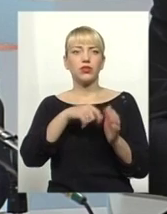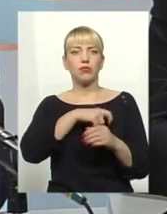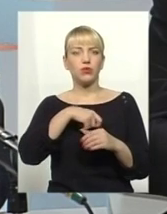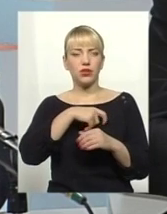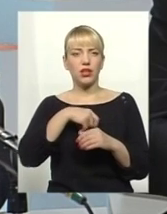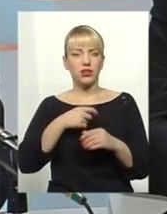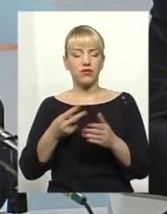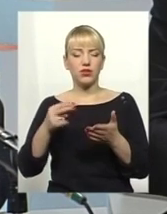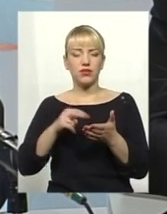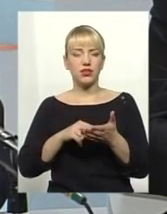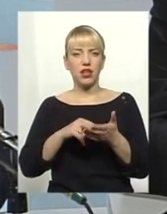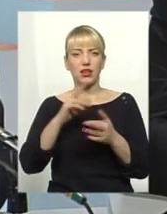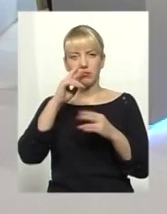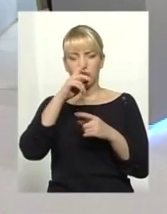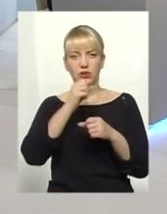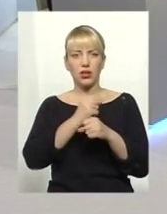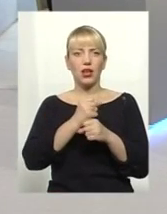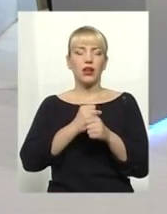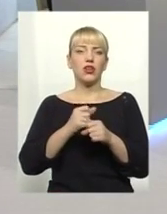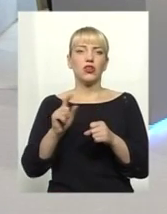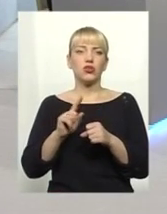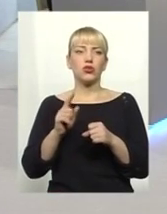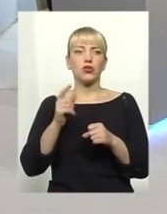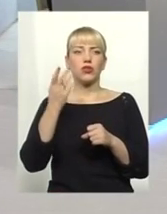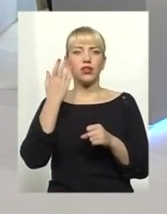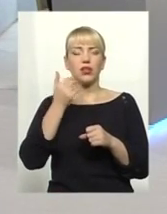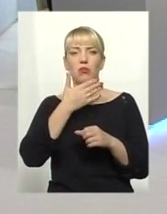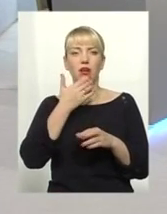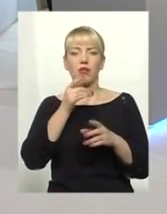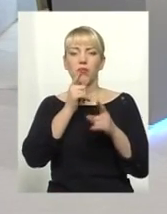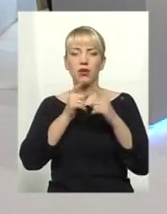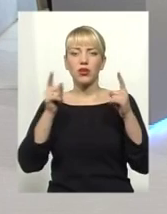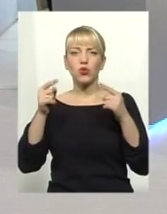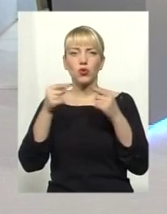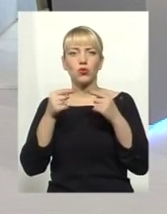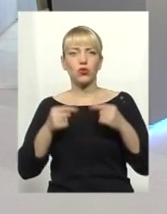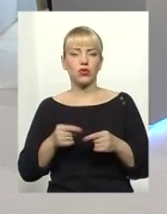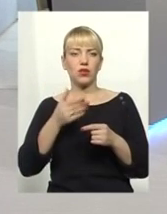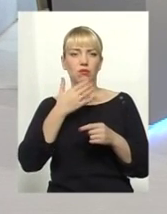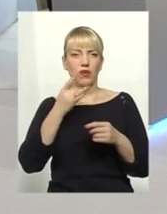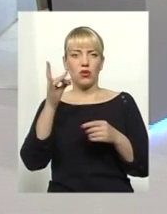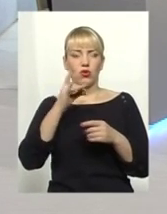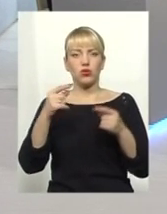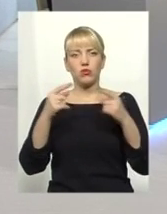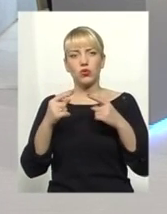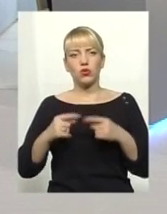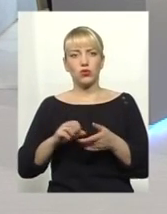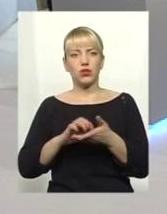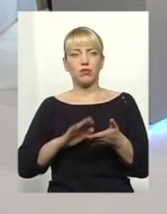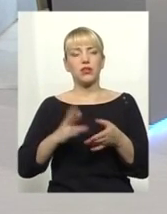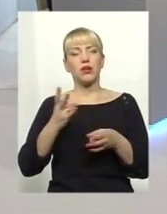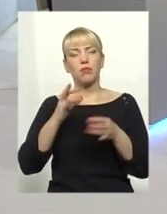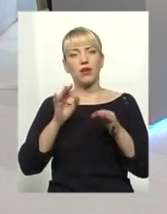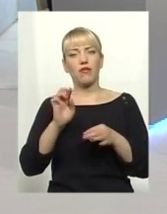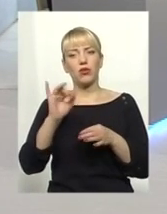вносяться зміни на протязі календарного року, не витримуються певні періоди. І ще раз нагадую, що, чи звертаю увагу, що логічно було б